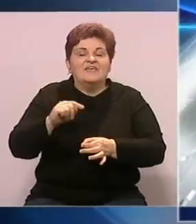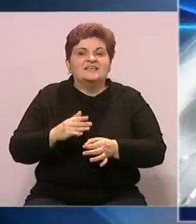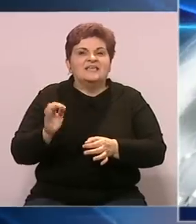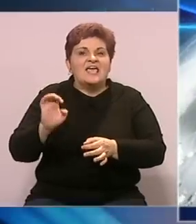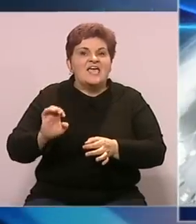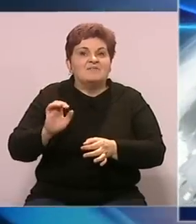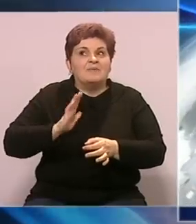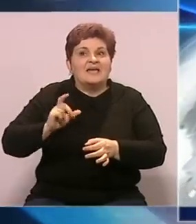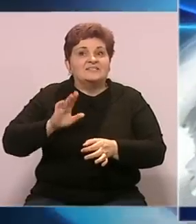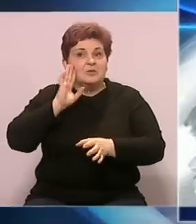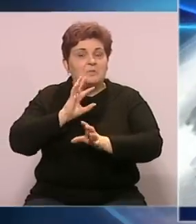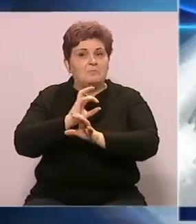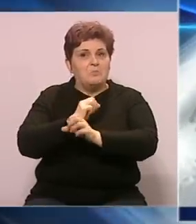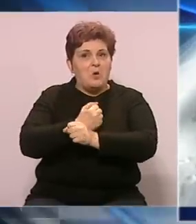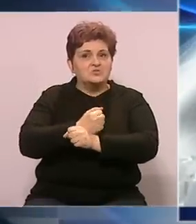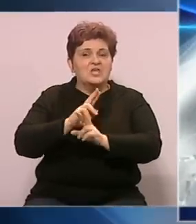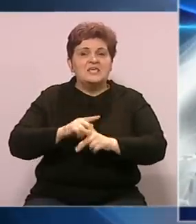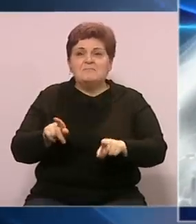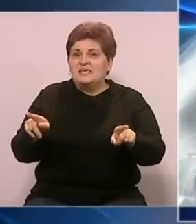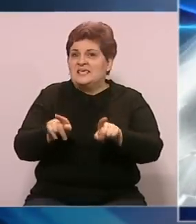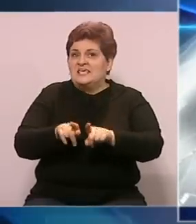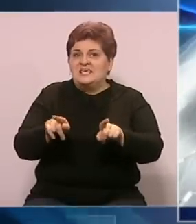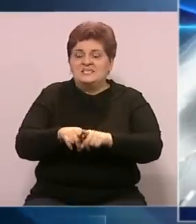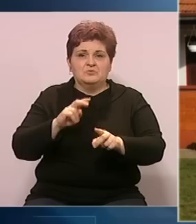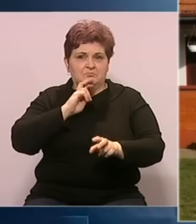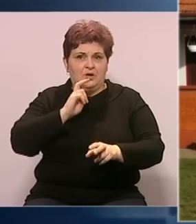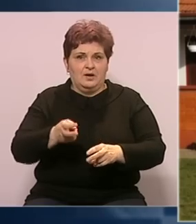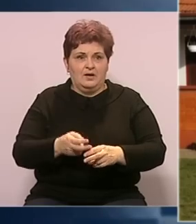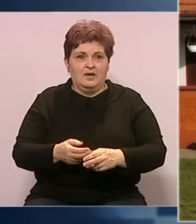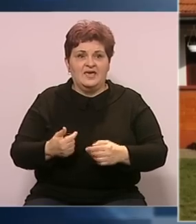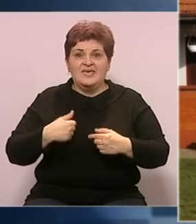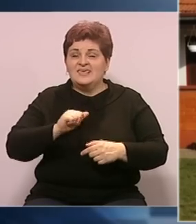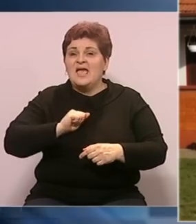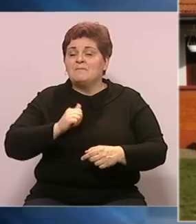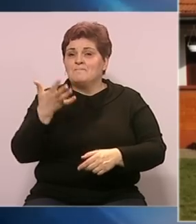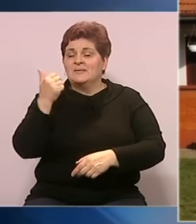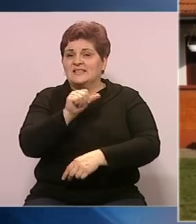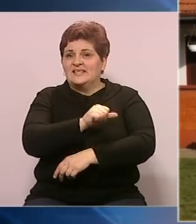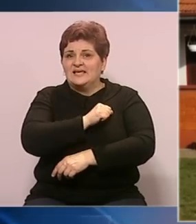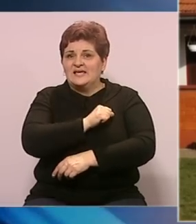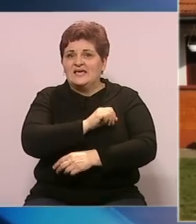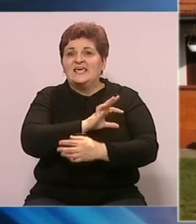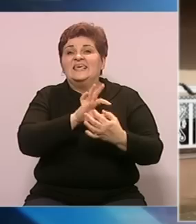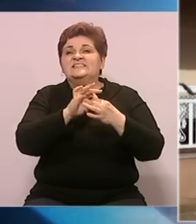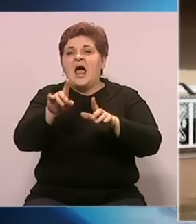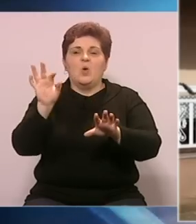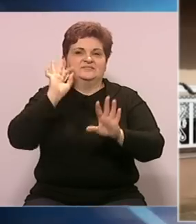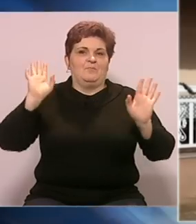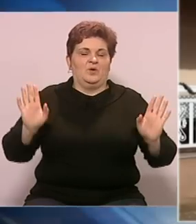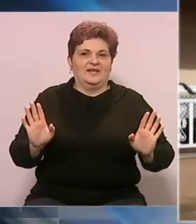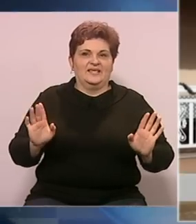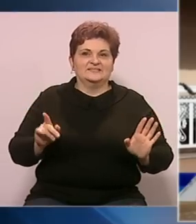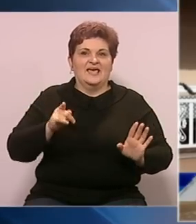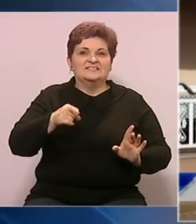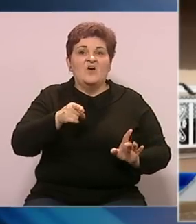iz Evrope, građani Bosni i Hercegovine imaju skoro isto vjetar komentar. Ima preko 50 godina i no stop sam u toj krizi. Za porodicu